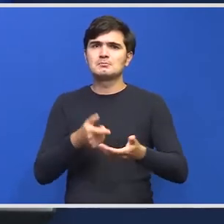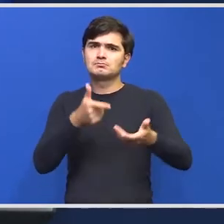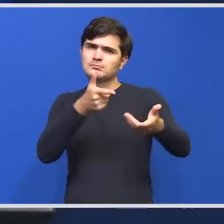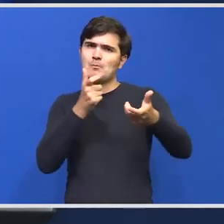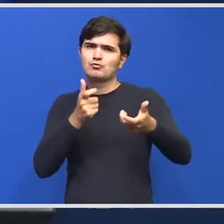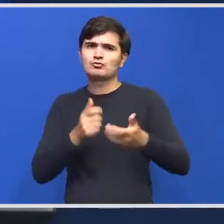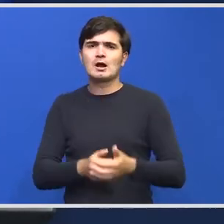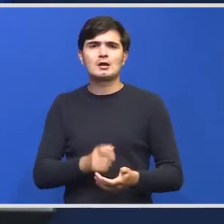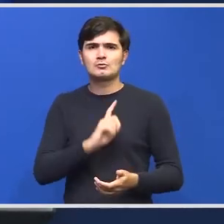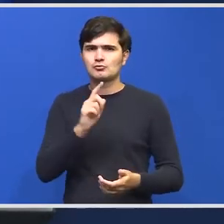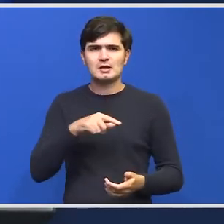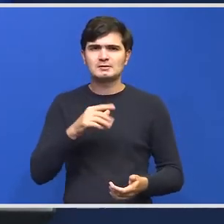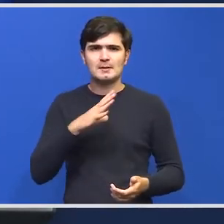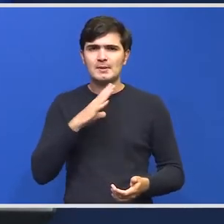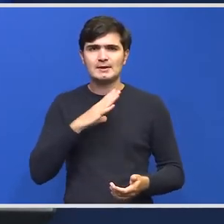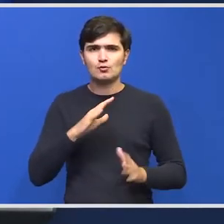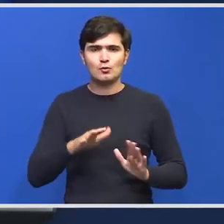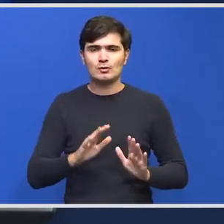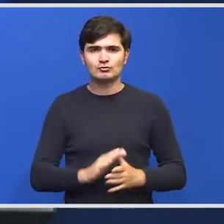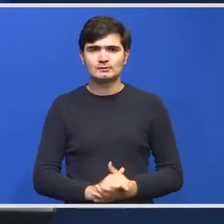nu există pericolul acesta